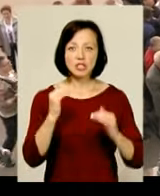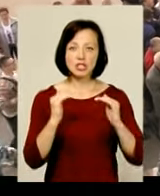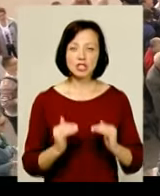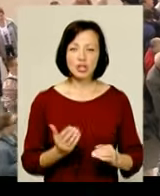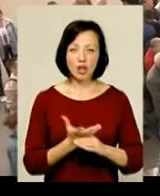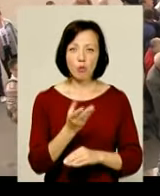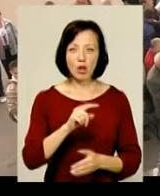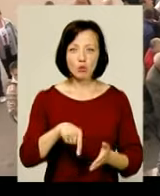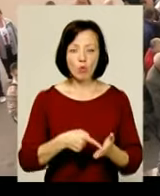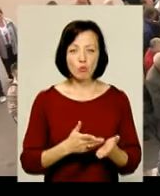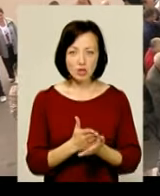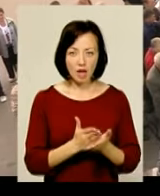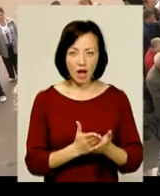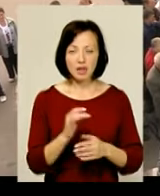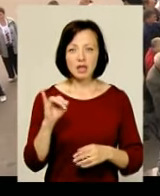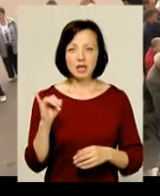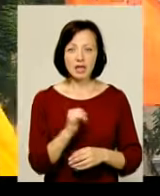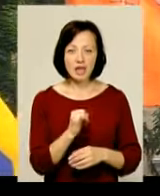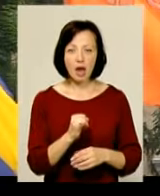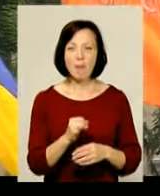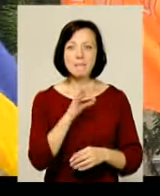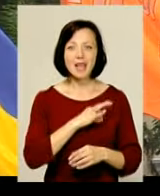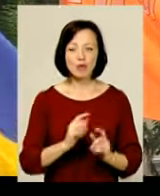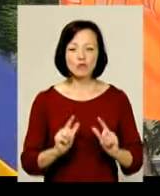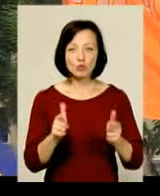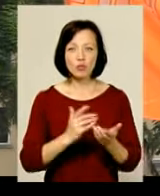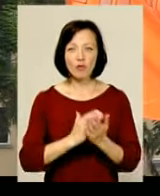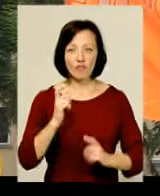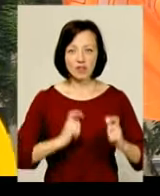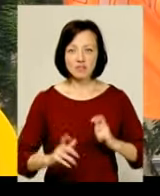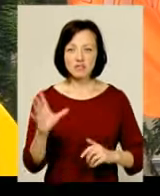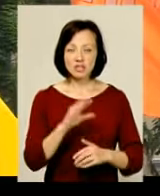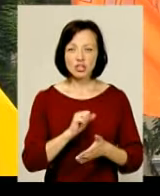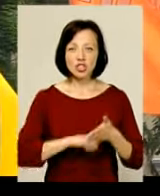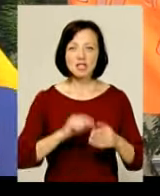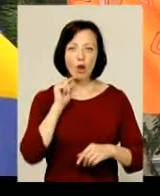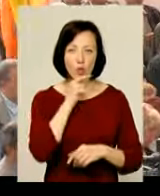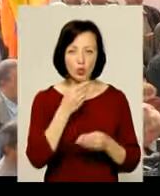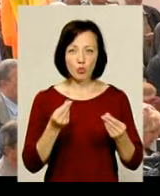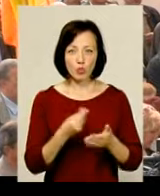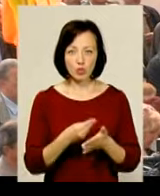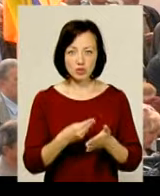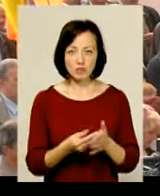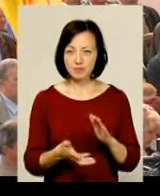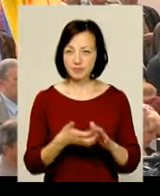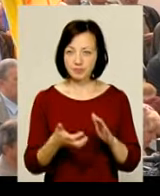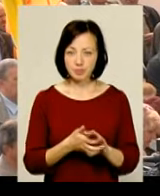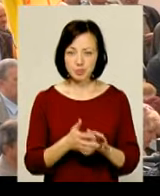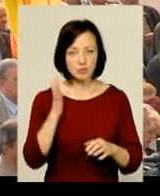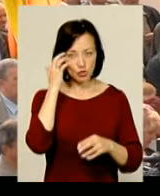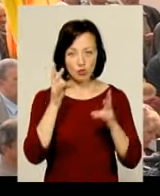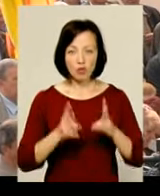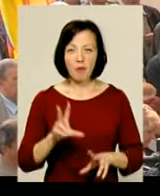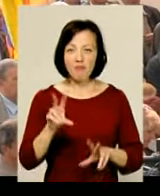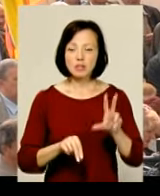оплату комунальних та привілеї при вступі до вишів. Мовляв, усе через економію бюджетних коштів, яких катма. Чорнобильці